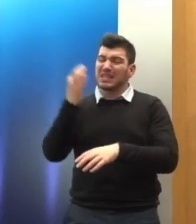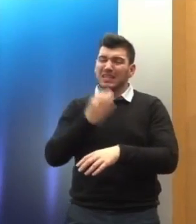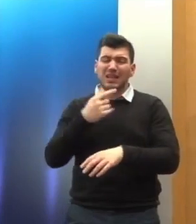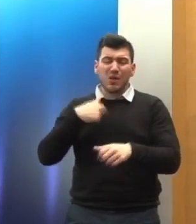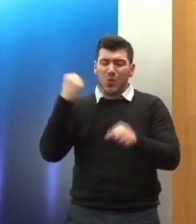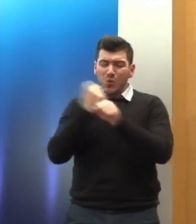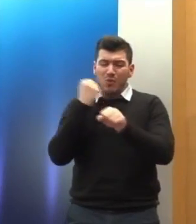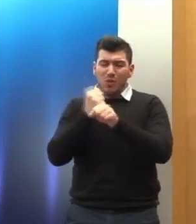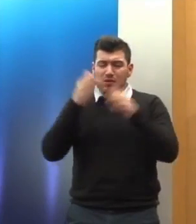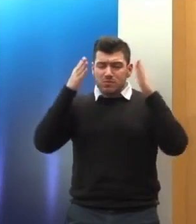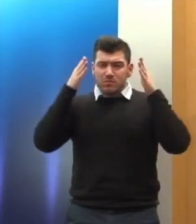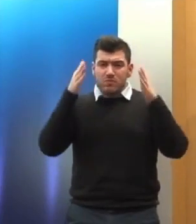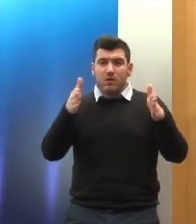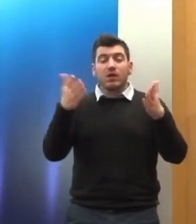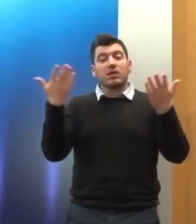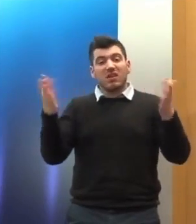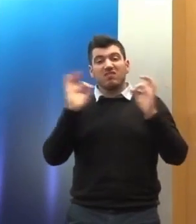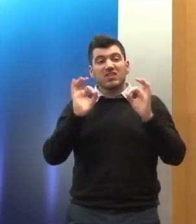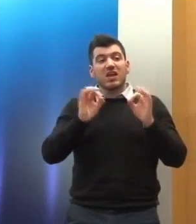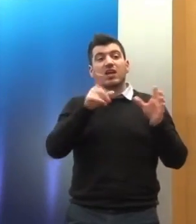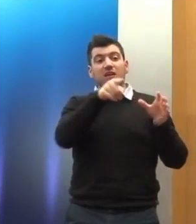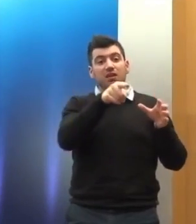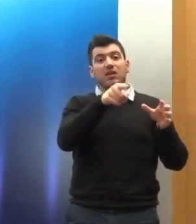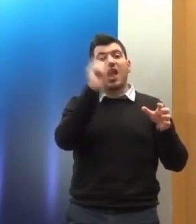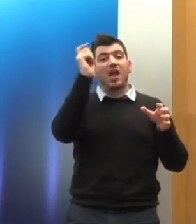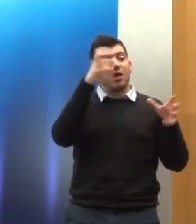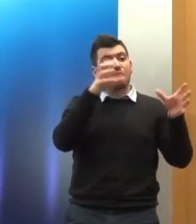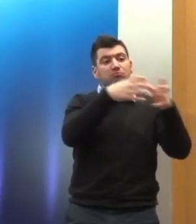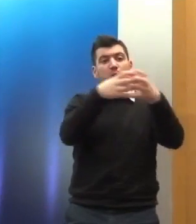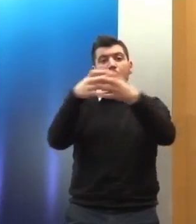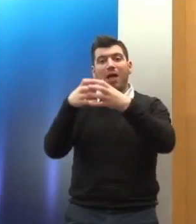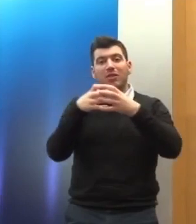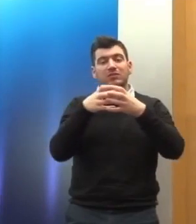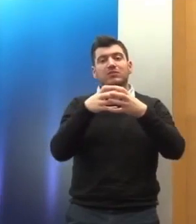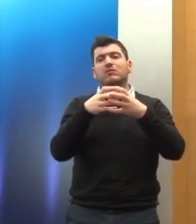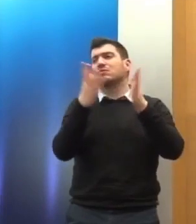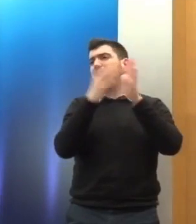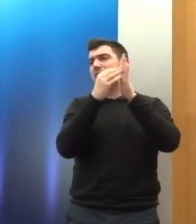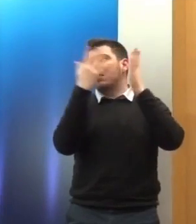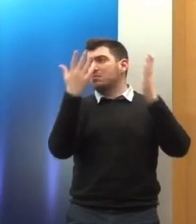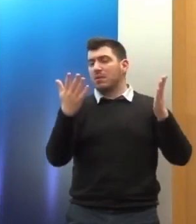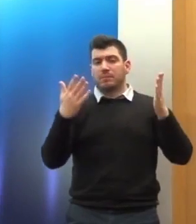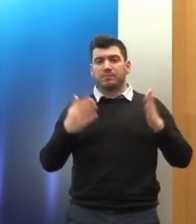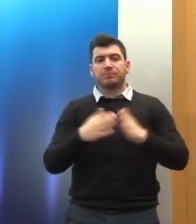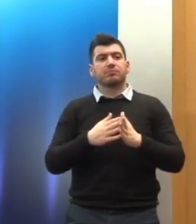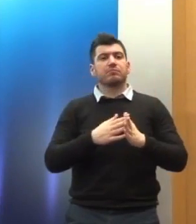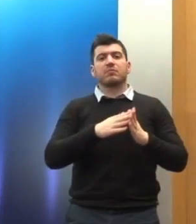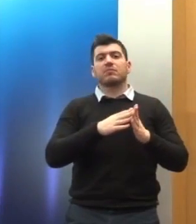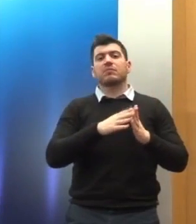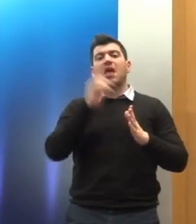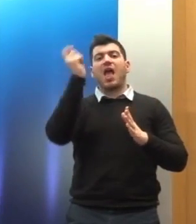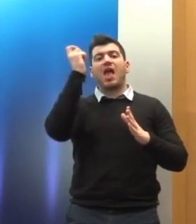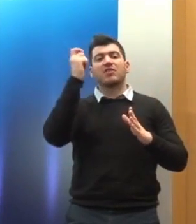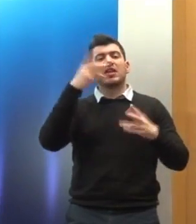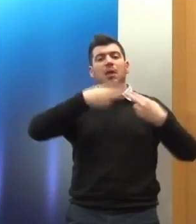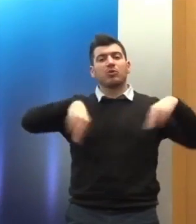απαιτεί και έναν ουσιαστικό ρόλο και από τα εθνικά όργανα. Και για παράδειγμα θα αναφέρω και την Εθνική Επιτροπή Δικαιωμάτων